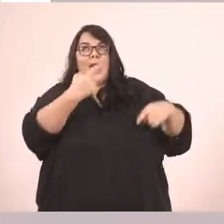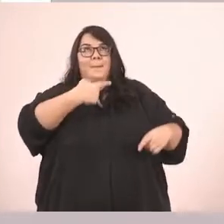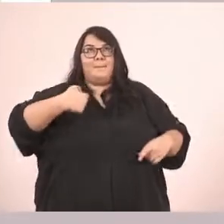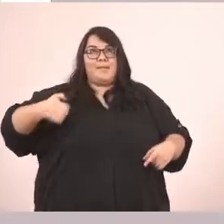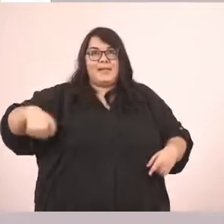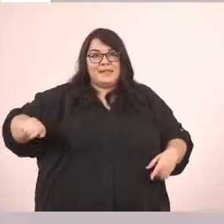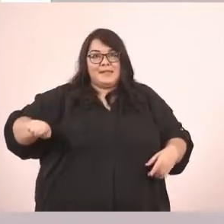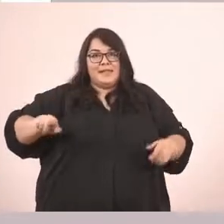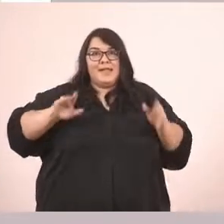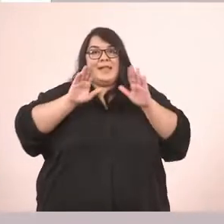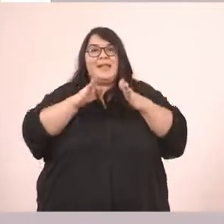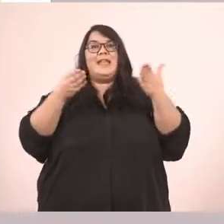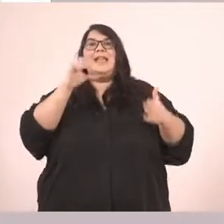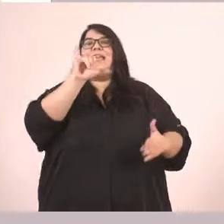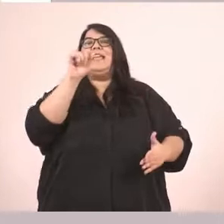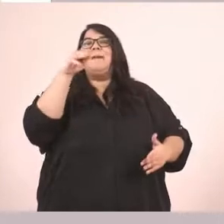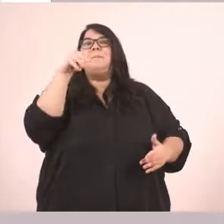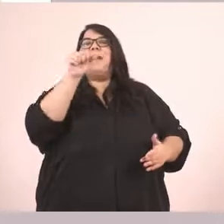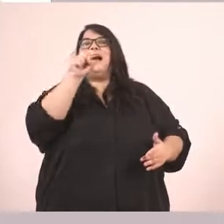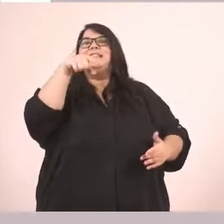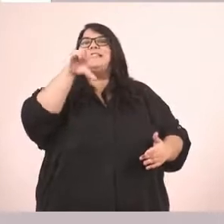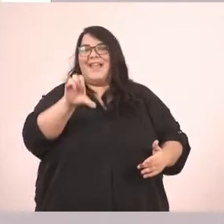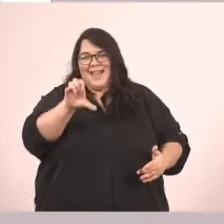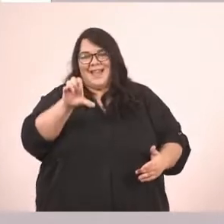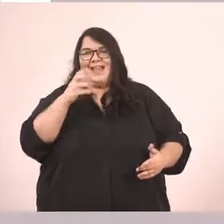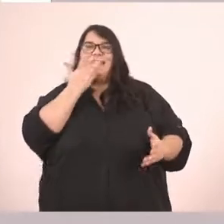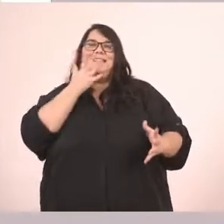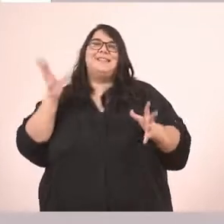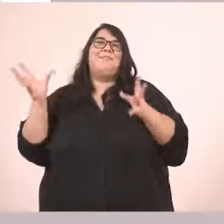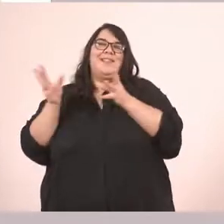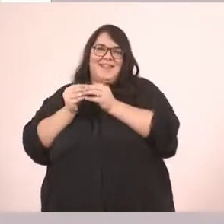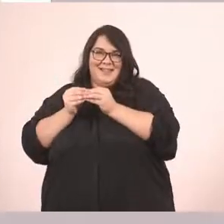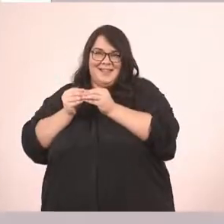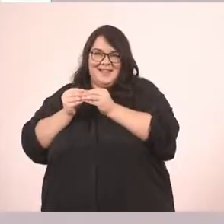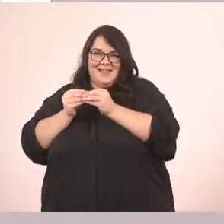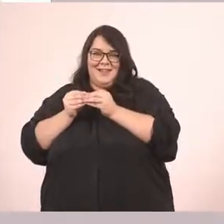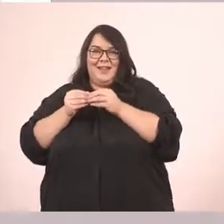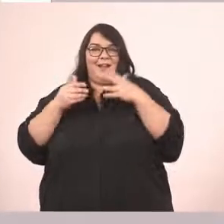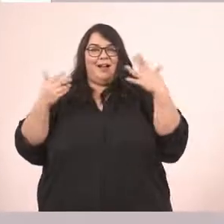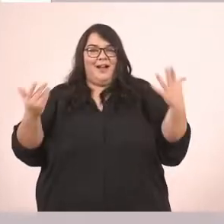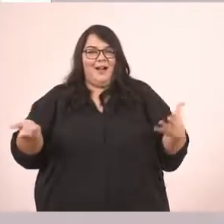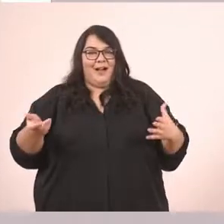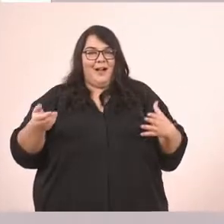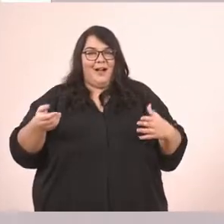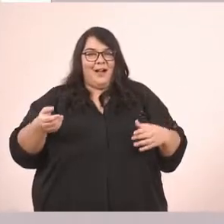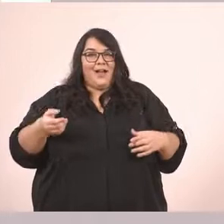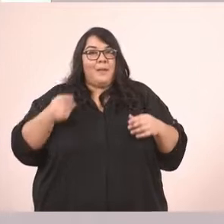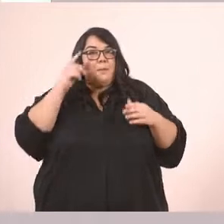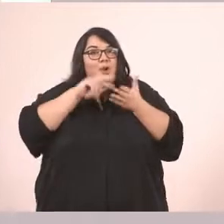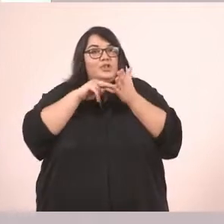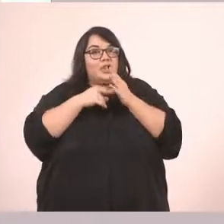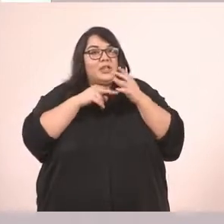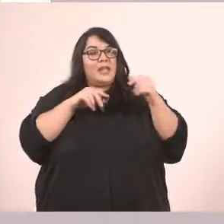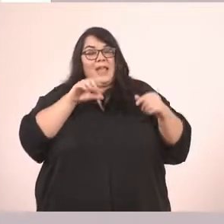Εμείς είμαστε συμμαθητές. Βλέπω λοιπόν παιδιά ότι το είμαστε. Στο στε θα το